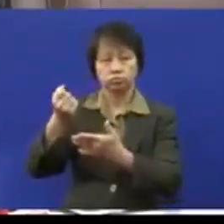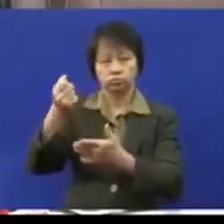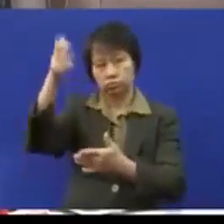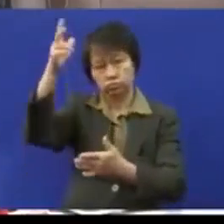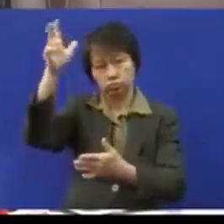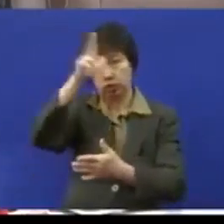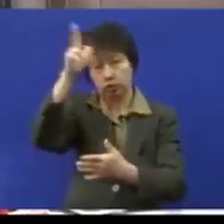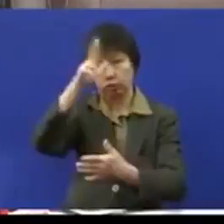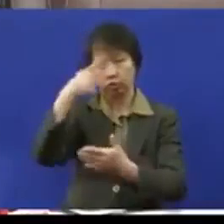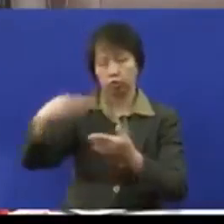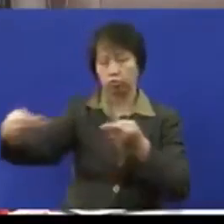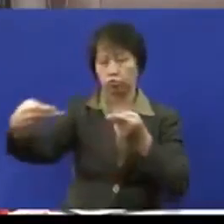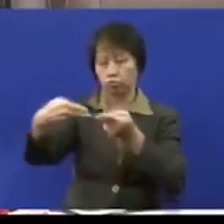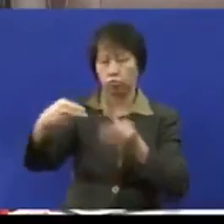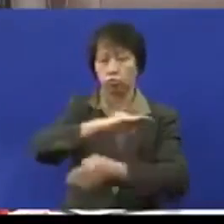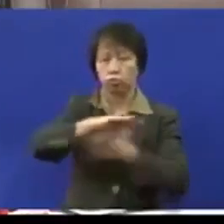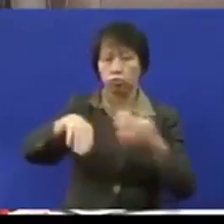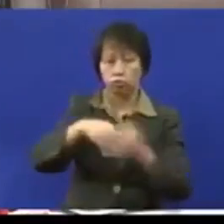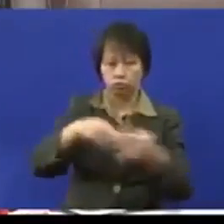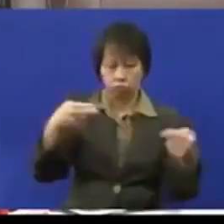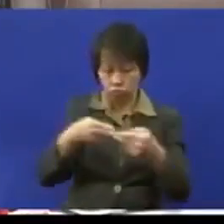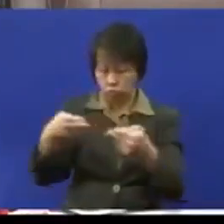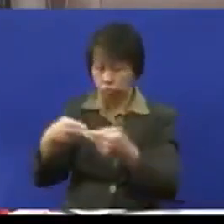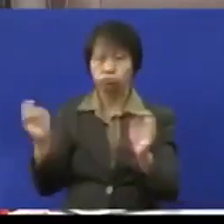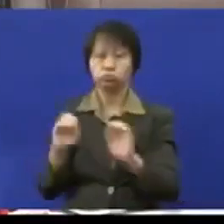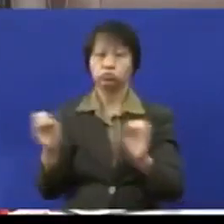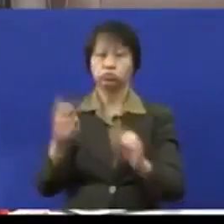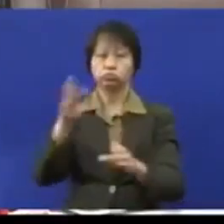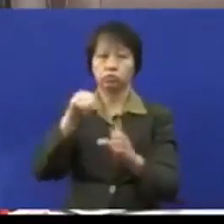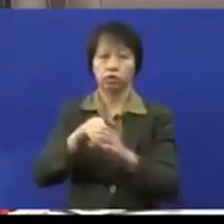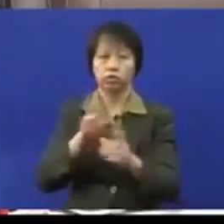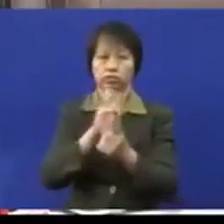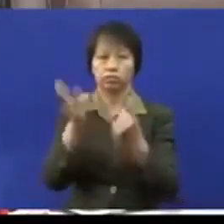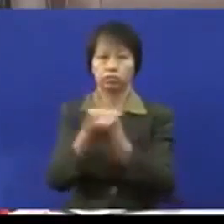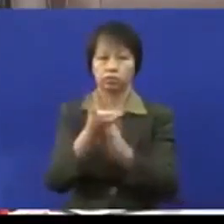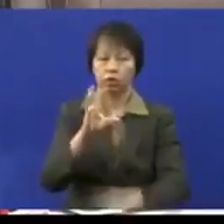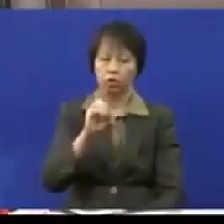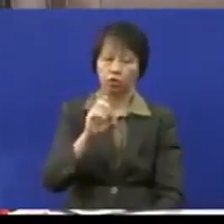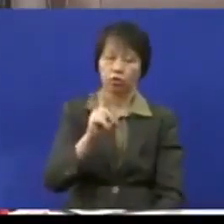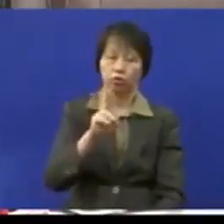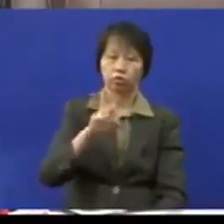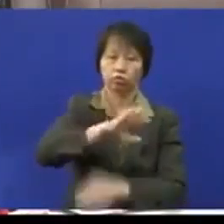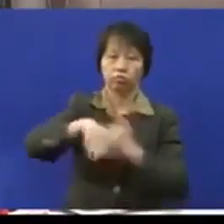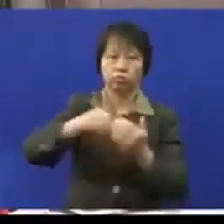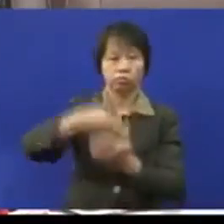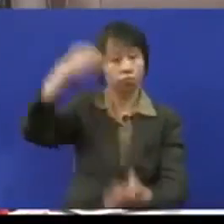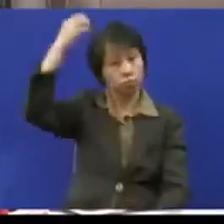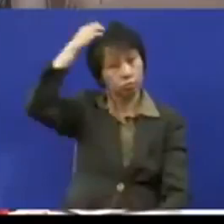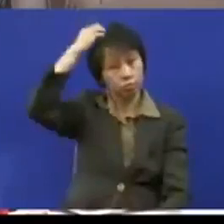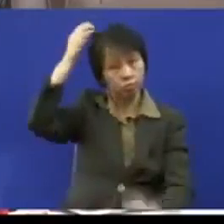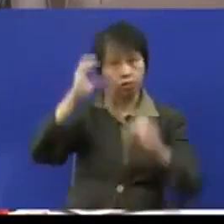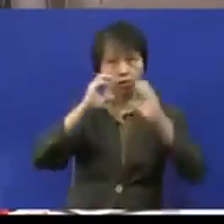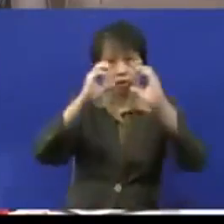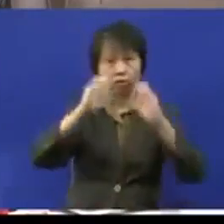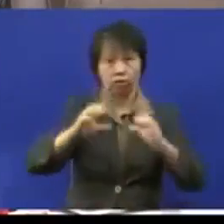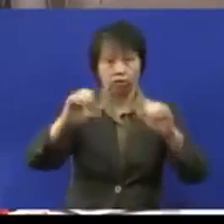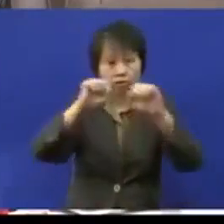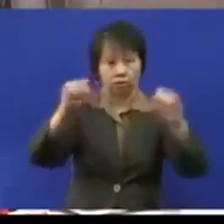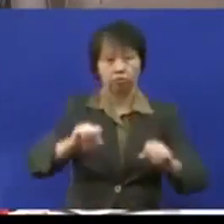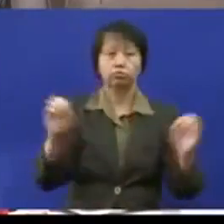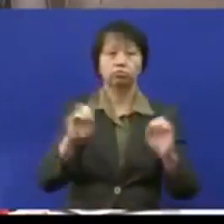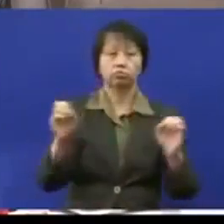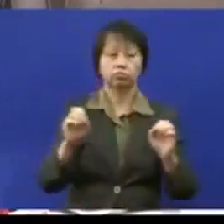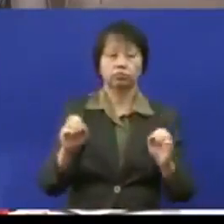yang menghubungkan semua pihak yang terlibat dalam kebajikan OKU di seluruh Selangor secara sistematik. Dengan adanya